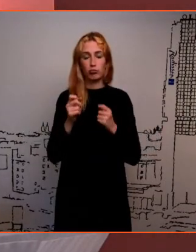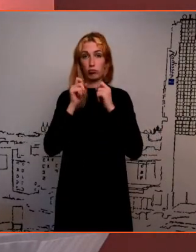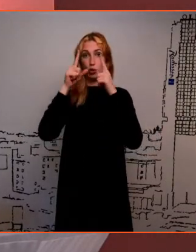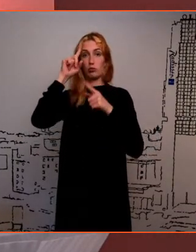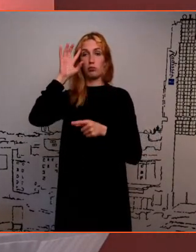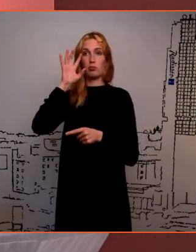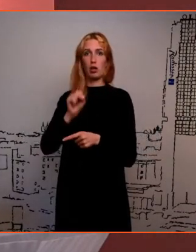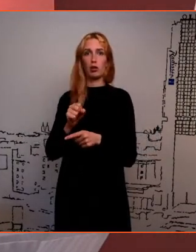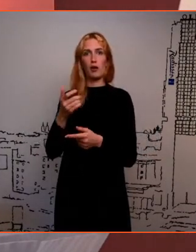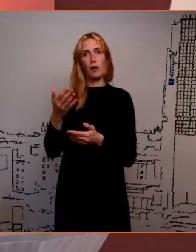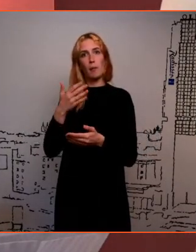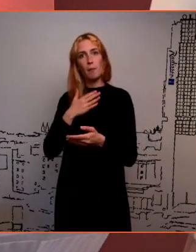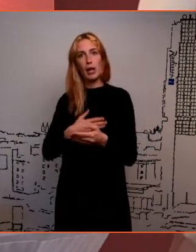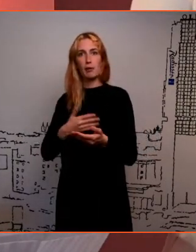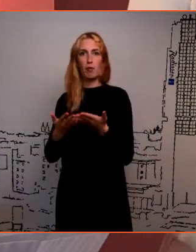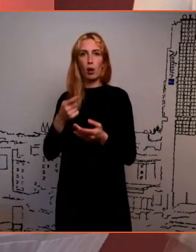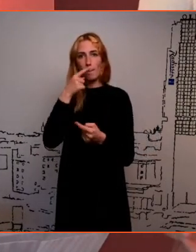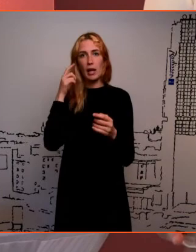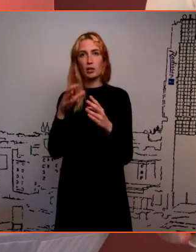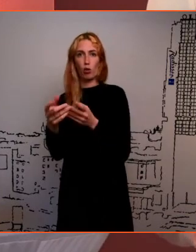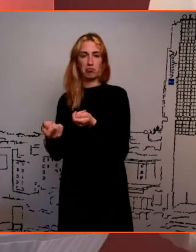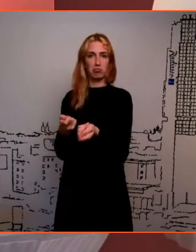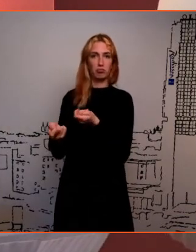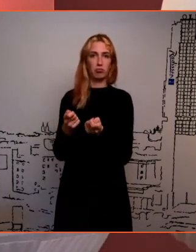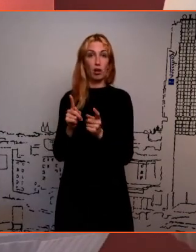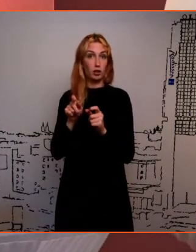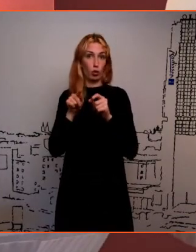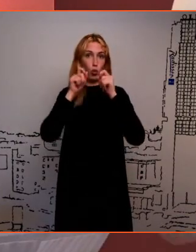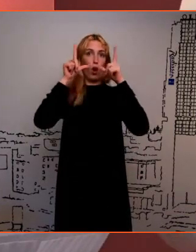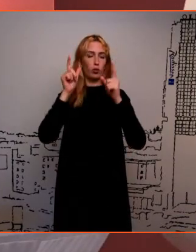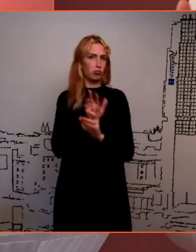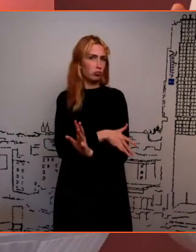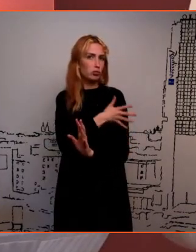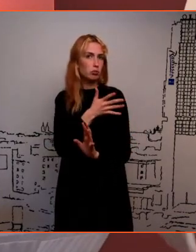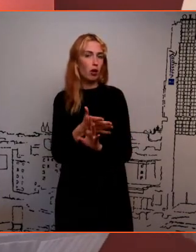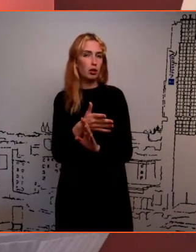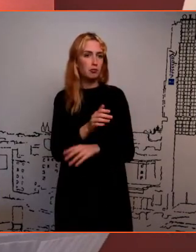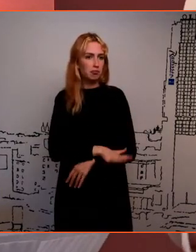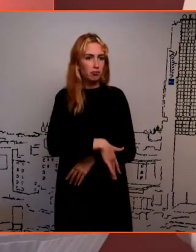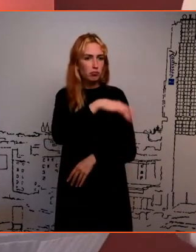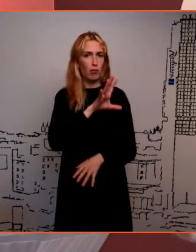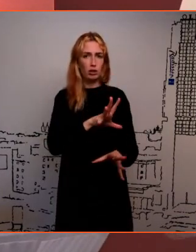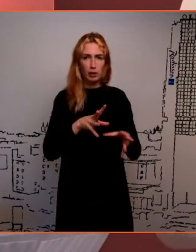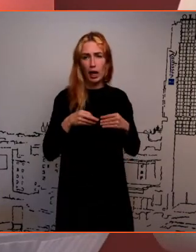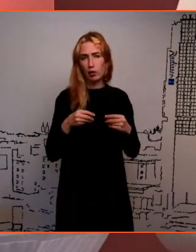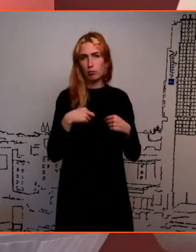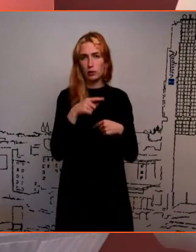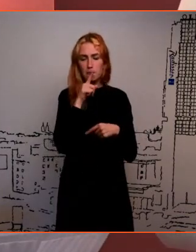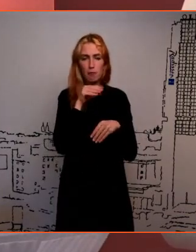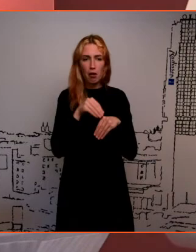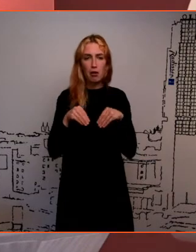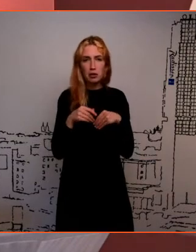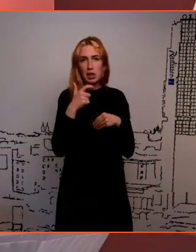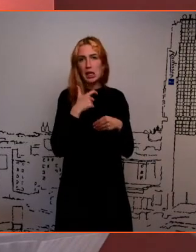tegelikult meeldiks juhtida meeskonda, aga see on totaalne üllatus, et ma olen terve elu võibolla aksepteerinud ennast, kui sellist vaikset